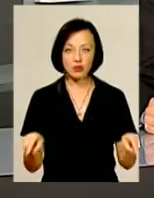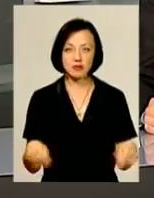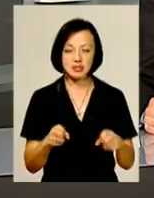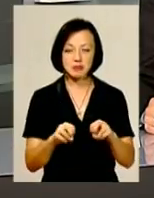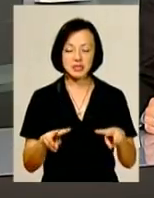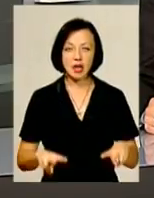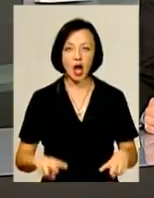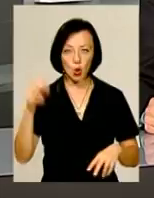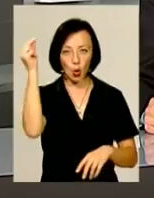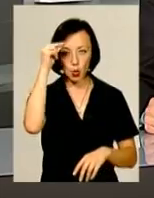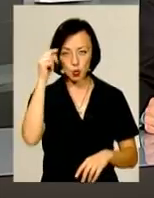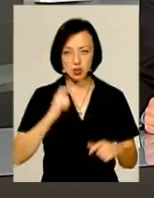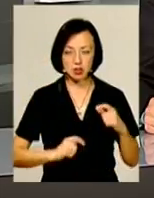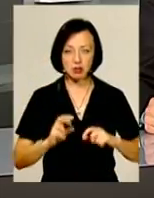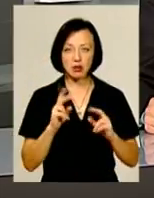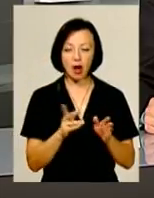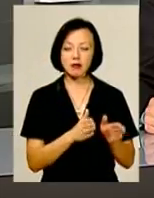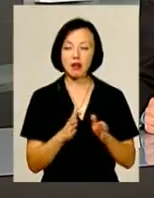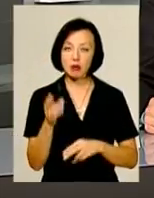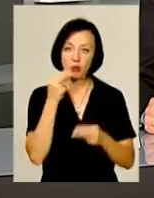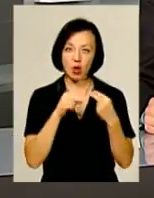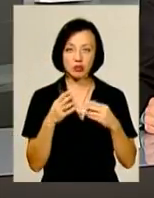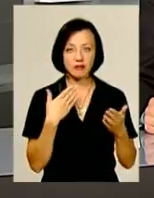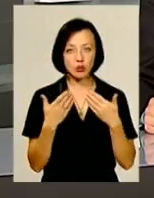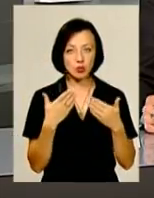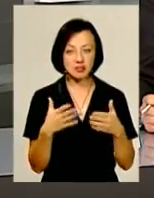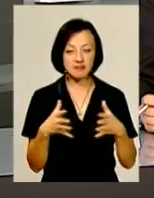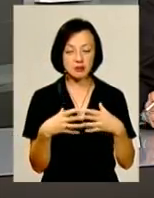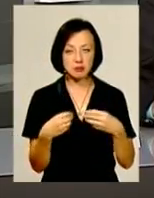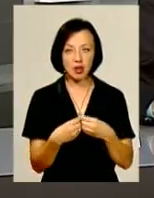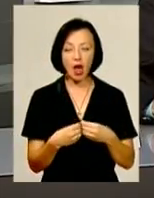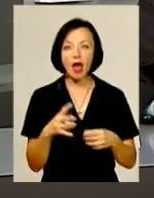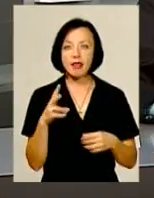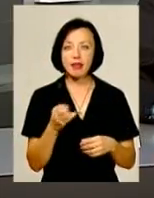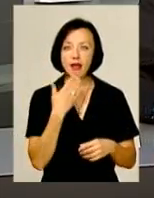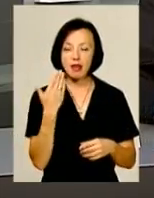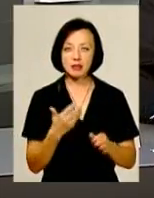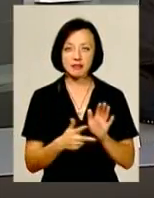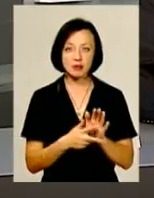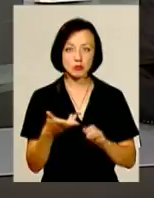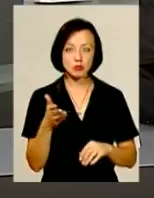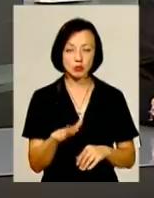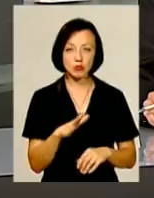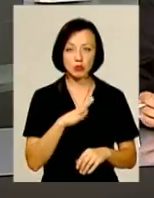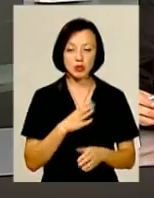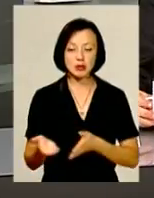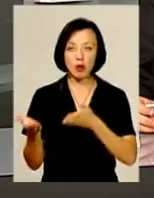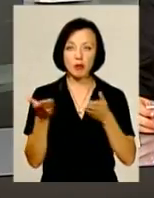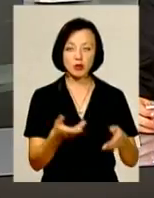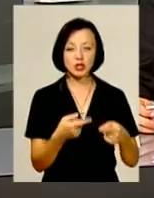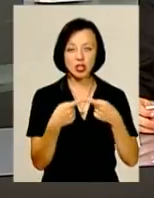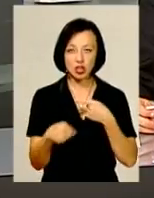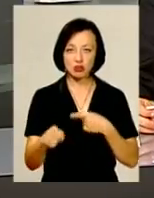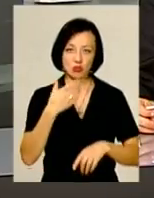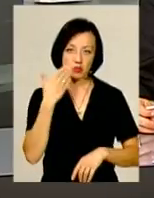спеціальний курс про те, як налагодити або ж покращити відносини у парі. На лекції, а їх було вісім, щоразу запрошували іншого